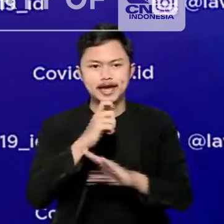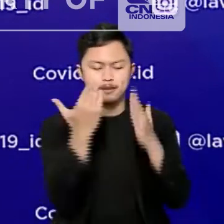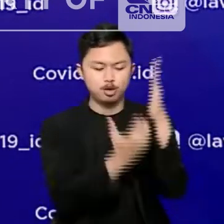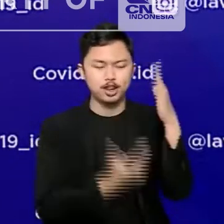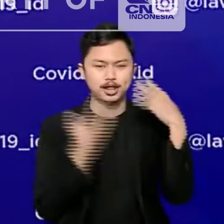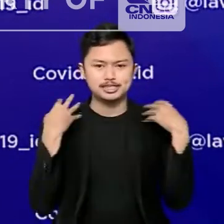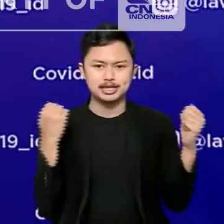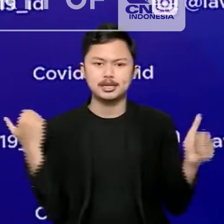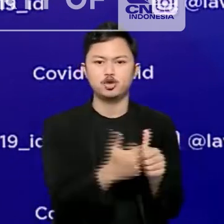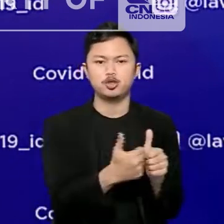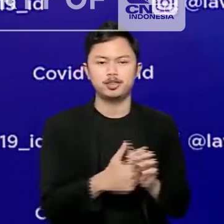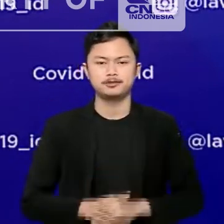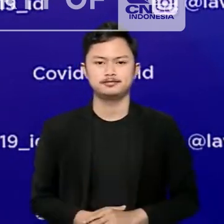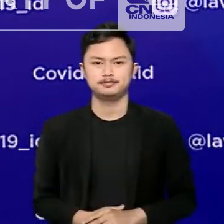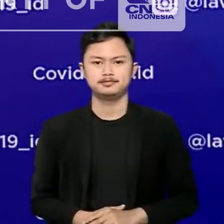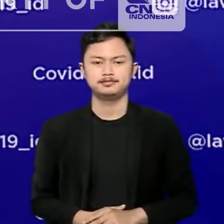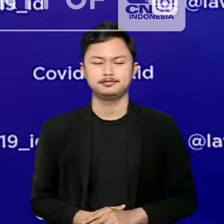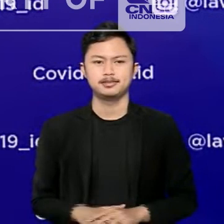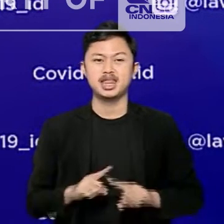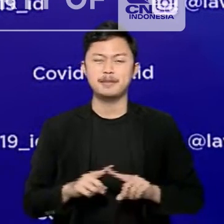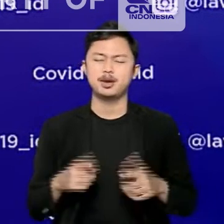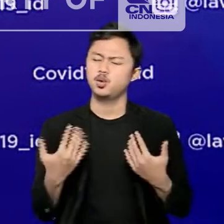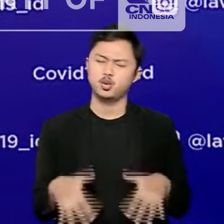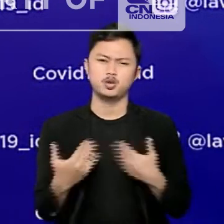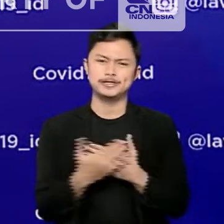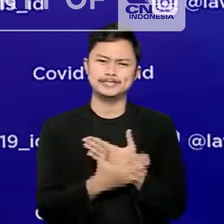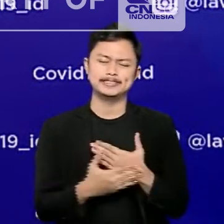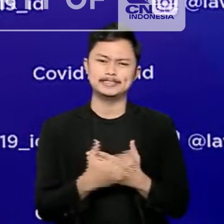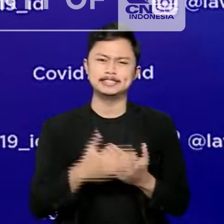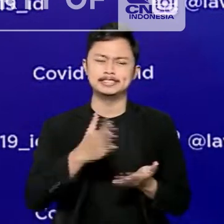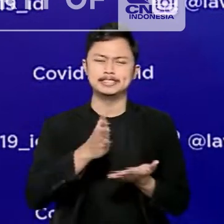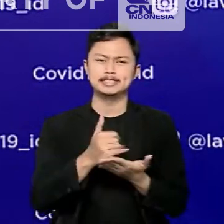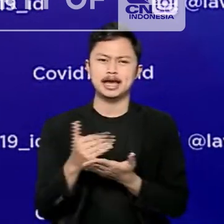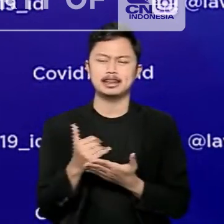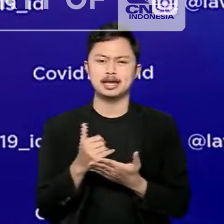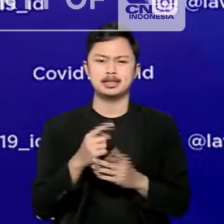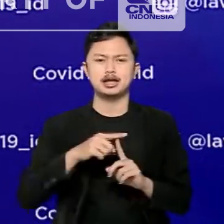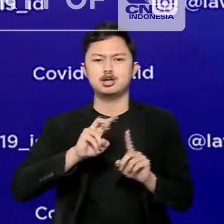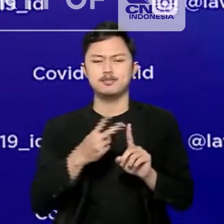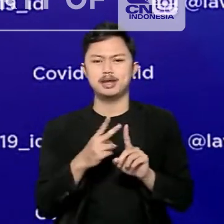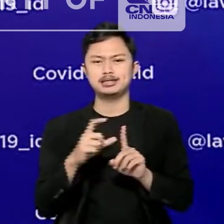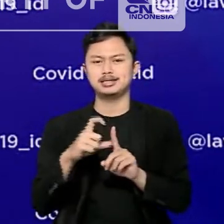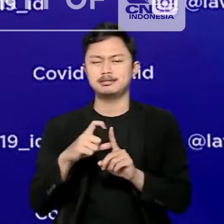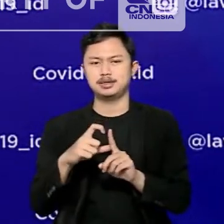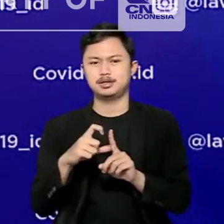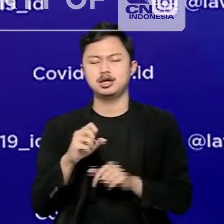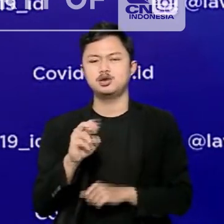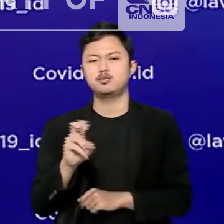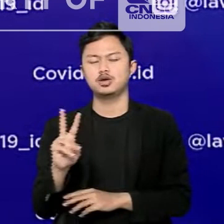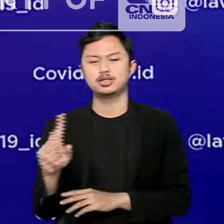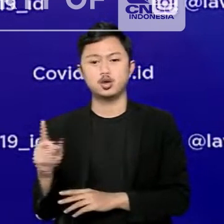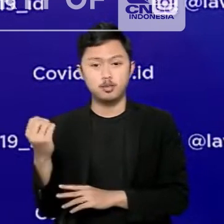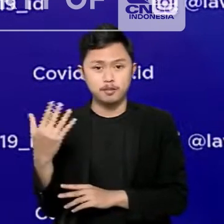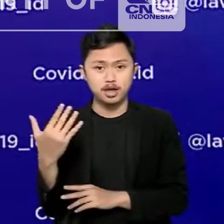protokol kesehatan. Sayangnya, data per 12 Desember 2021 menyebutkan masih ada